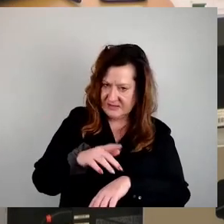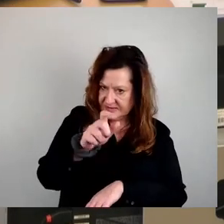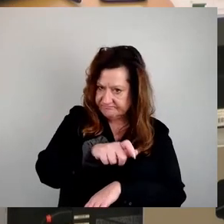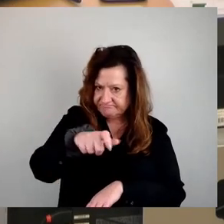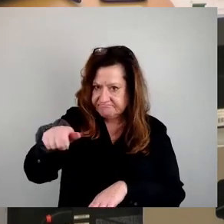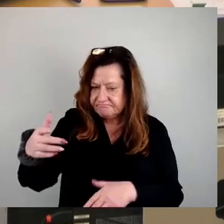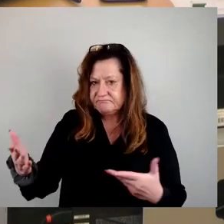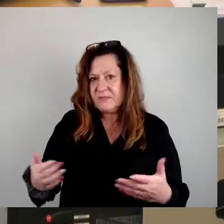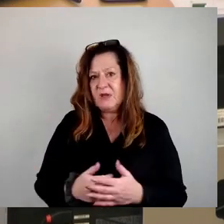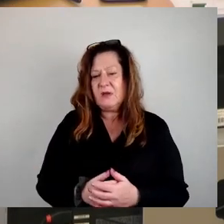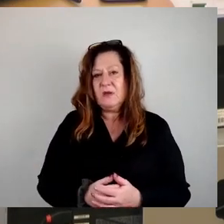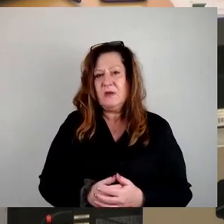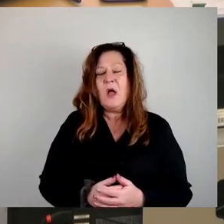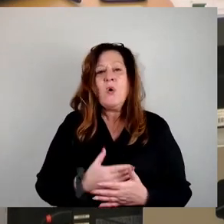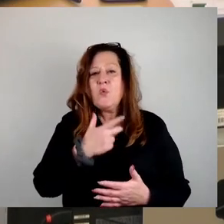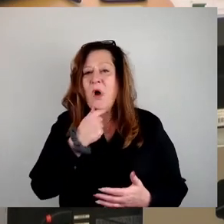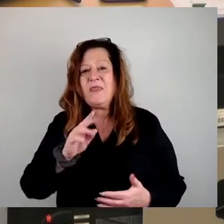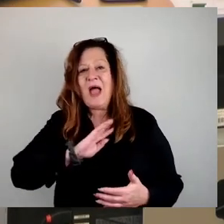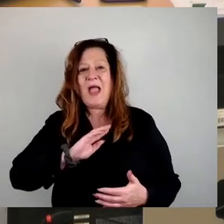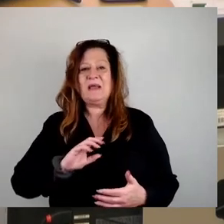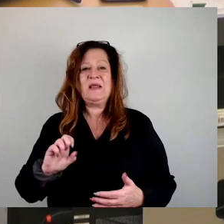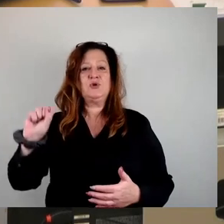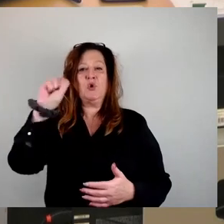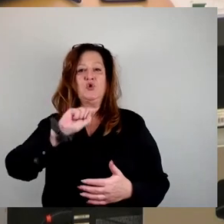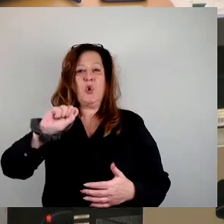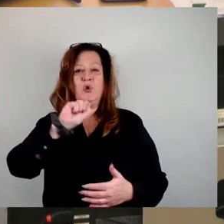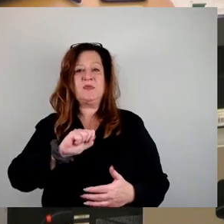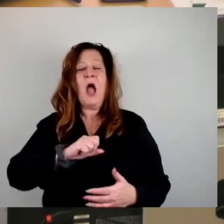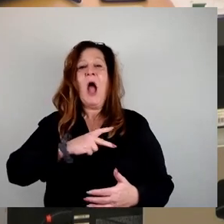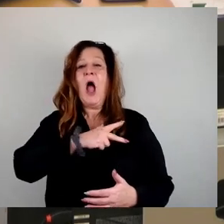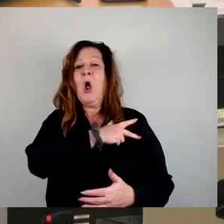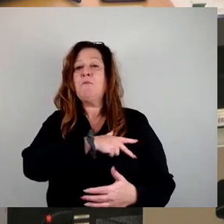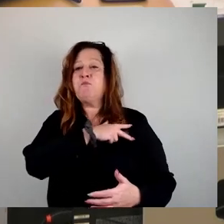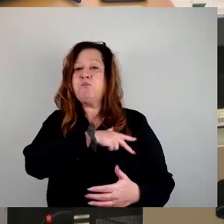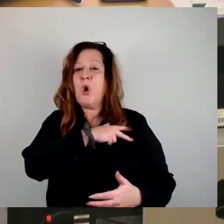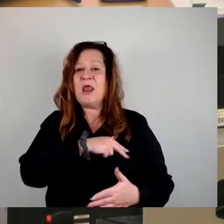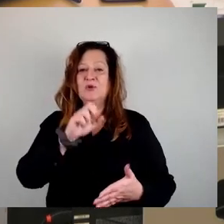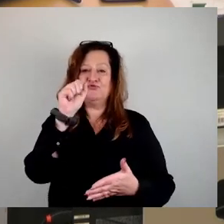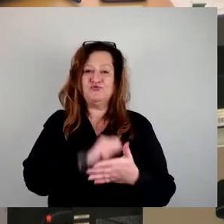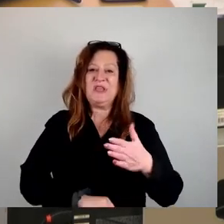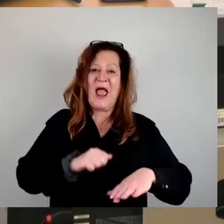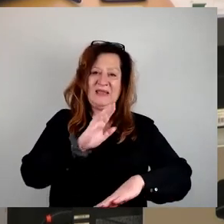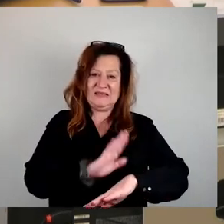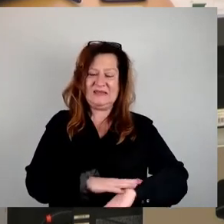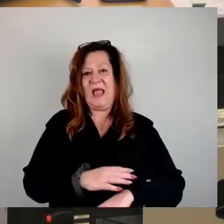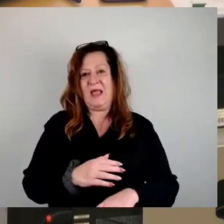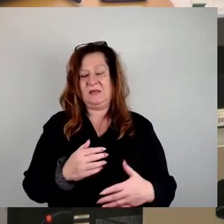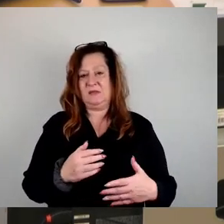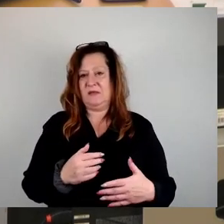eine verbale Reise in das sozialpolitische Neandertal, welches sich zu diesem Thema natürlich wieder abzeichnete, nicht mitzumachen.